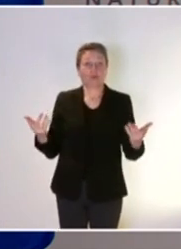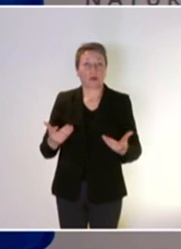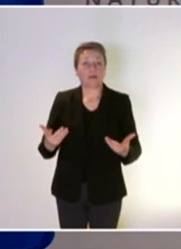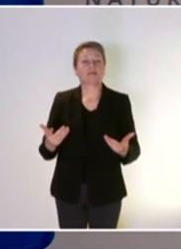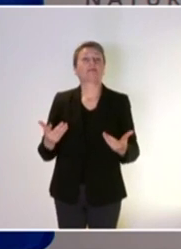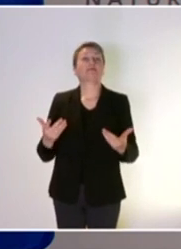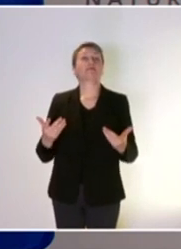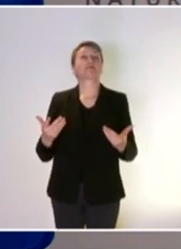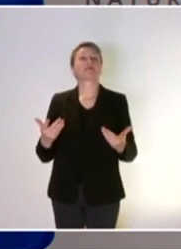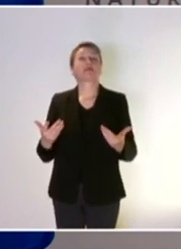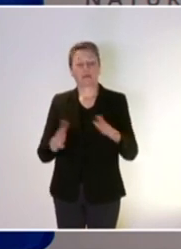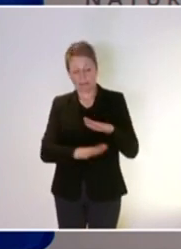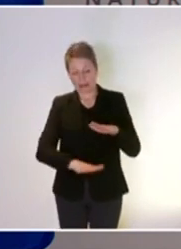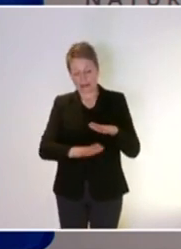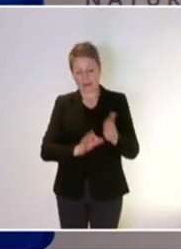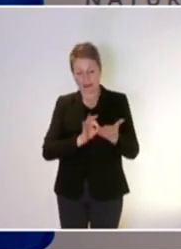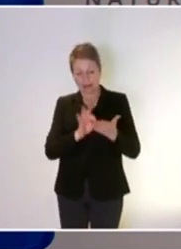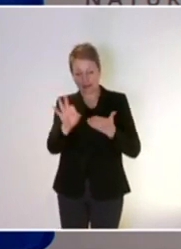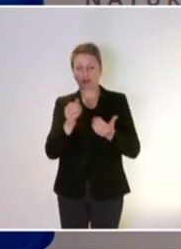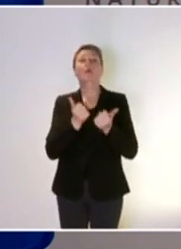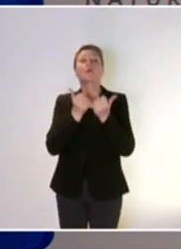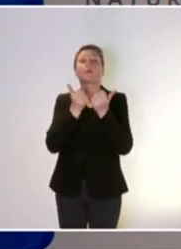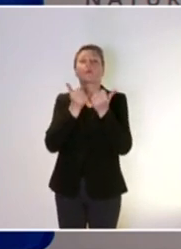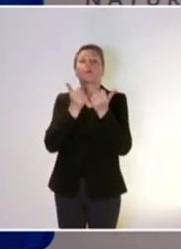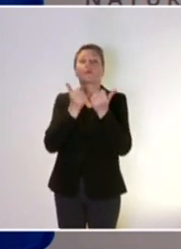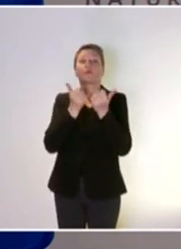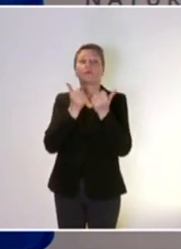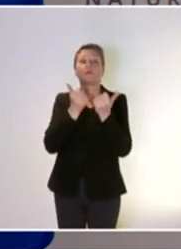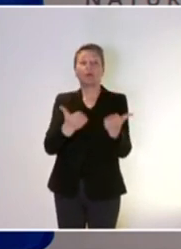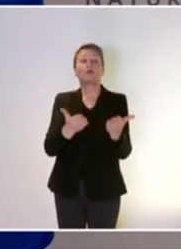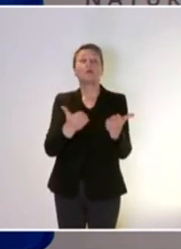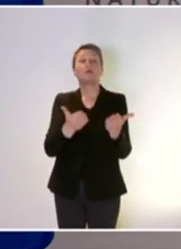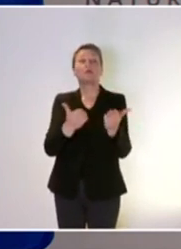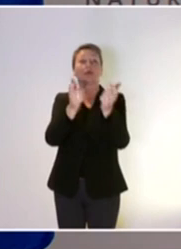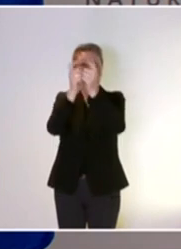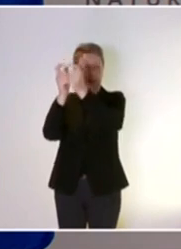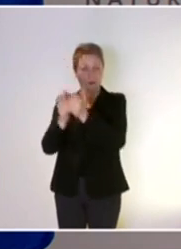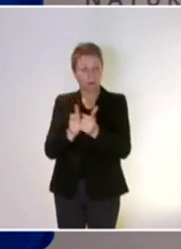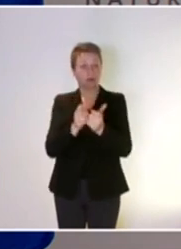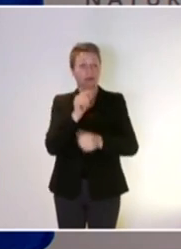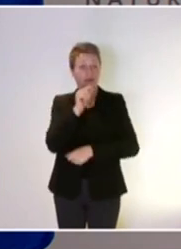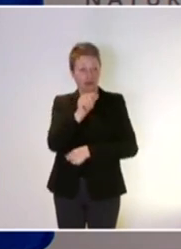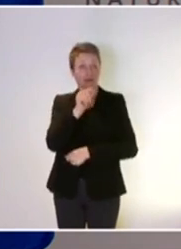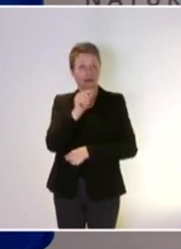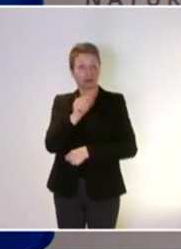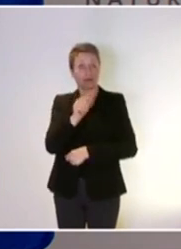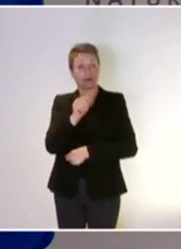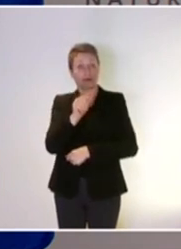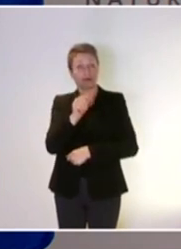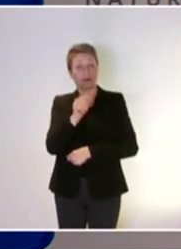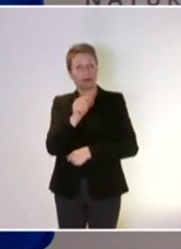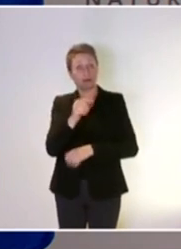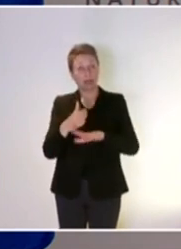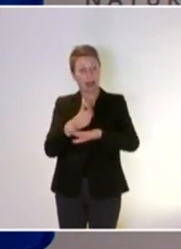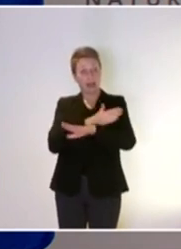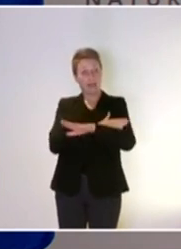déjà le socle, la stratégie qu'on a proposée à l'examen des instances, elle est déjà, elle va déjà bien au-delà de tout